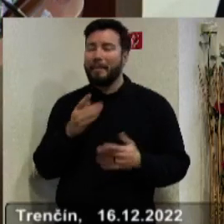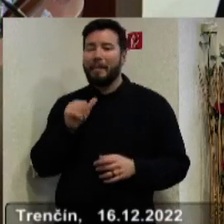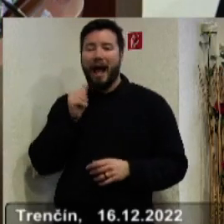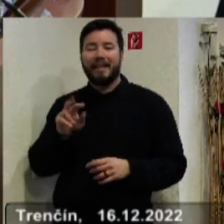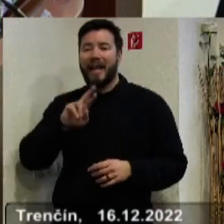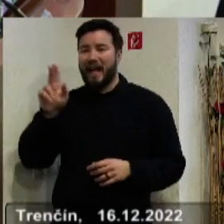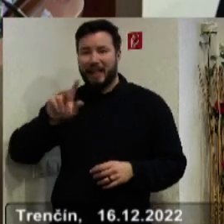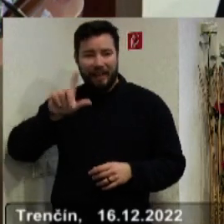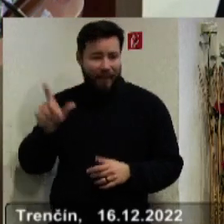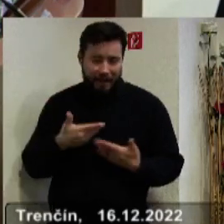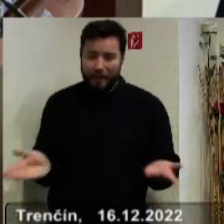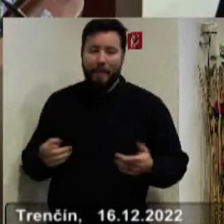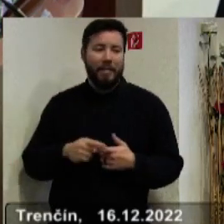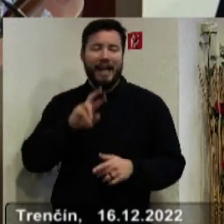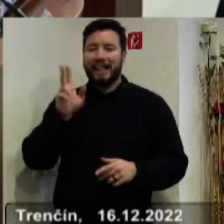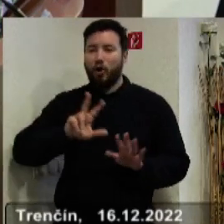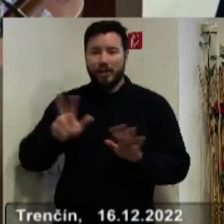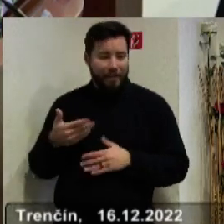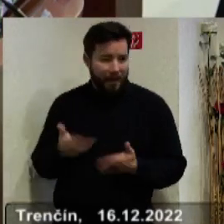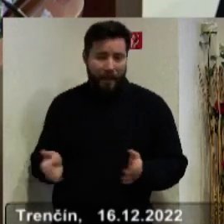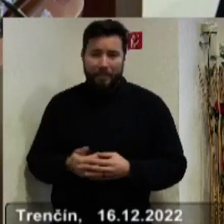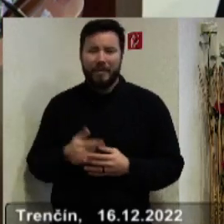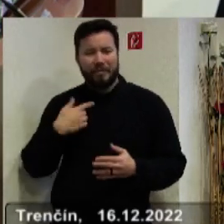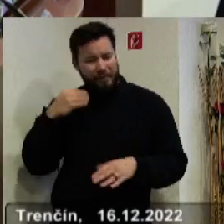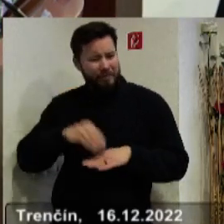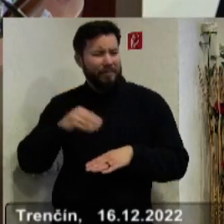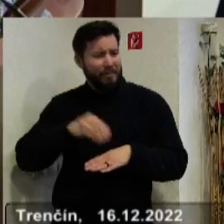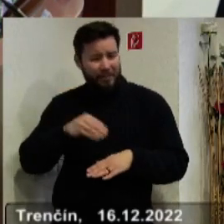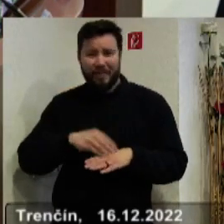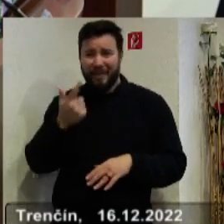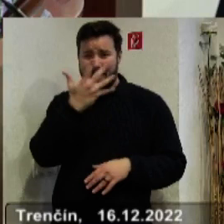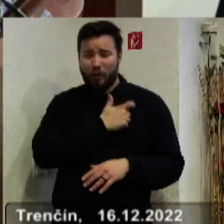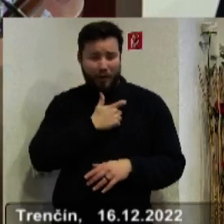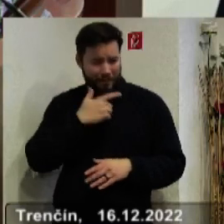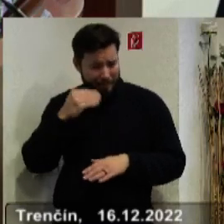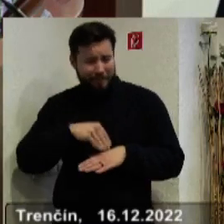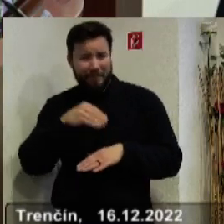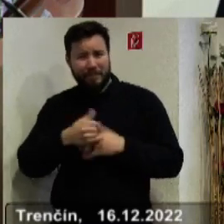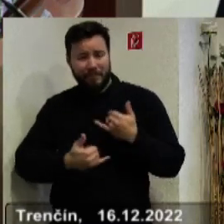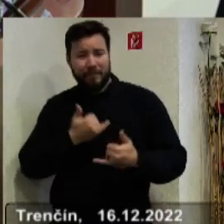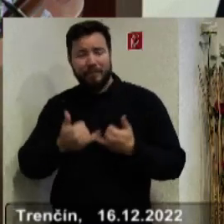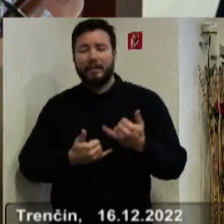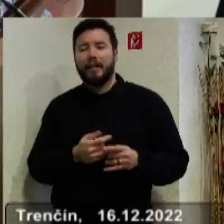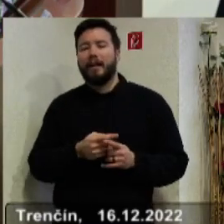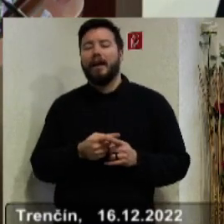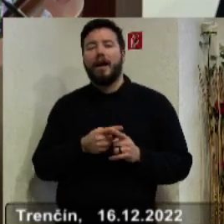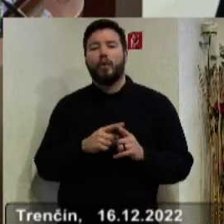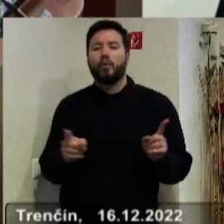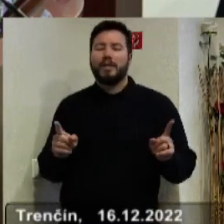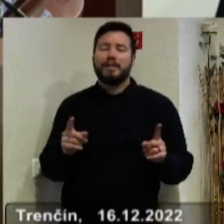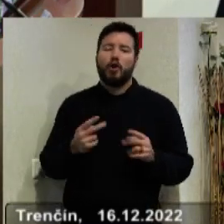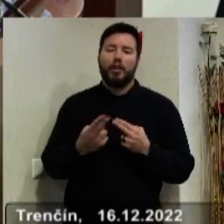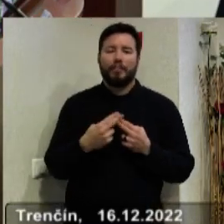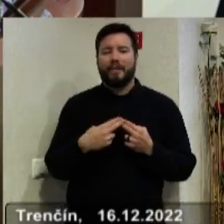nemáme ani R2, ani R8, hoci to omieláme posledné štvrtstoročie a rôzne prístupy boli z rôznych